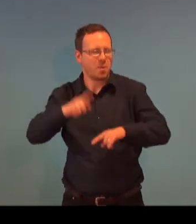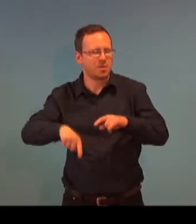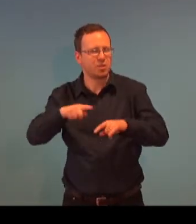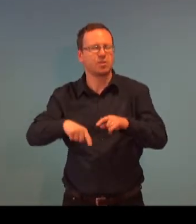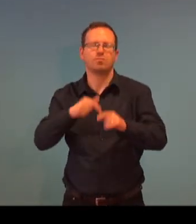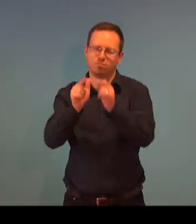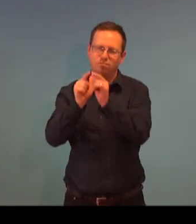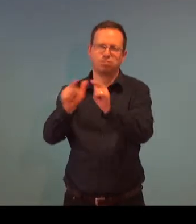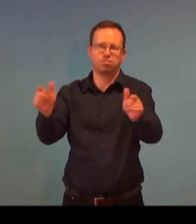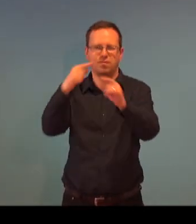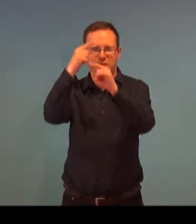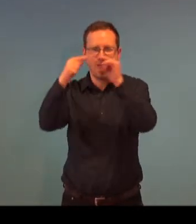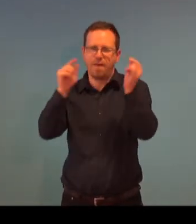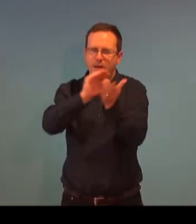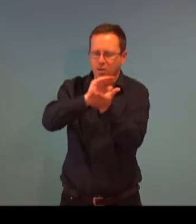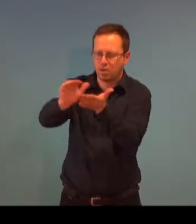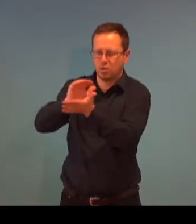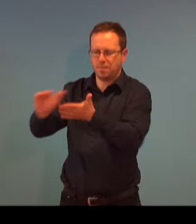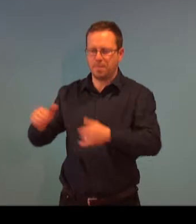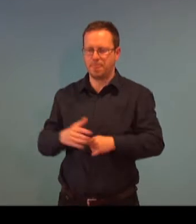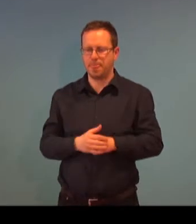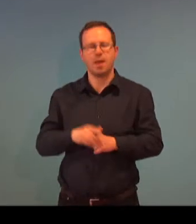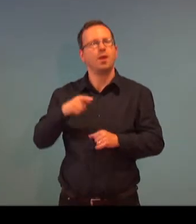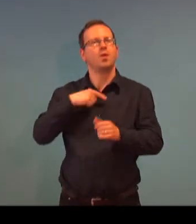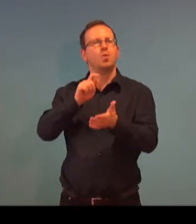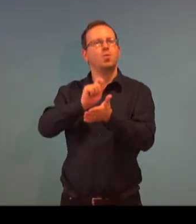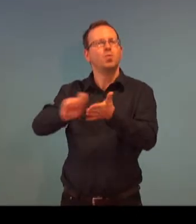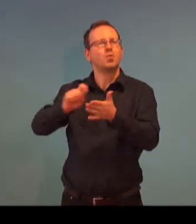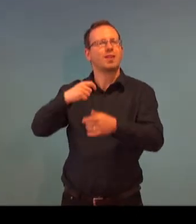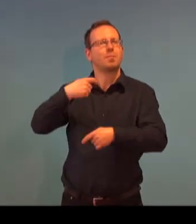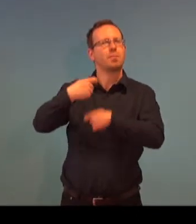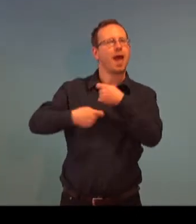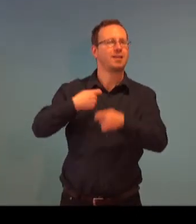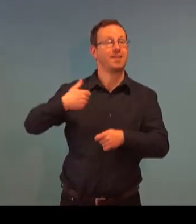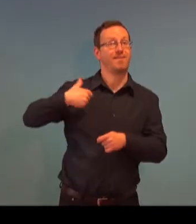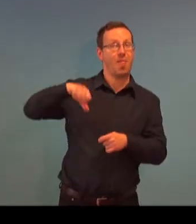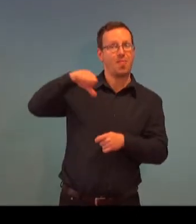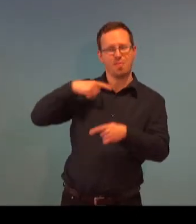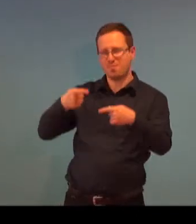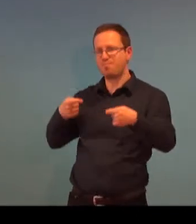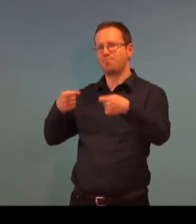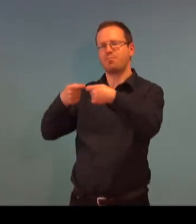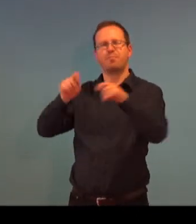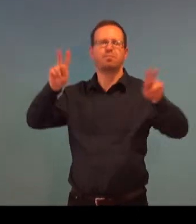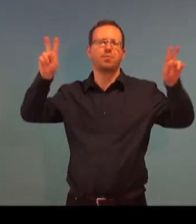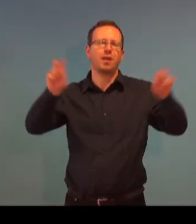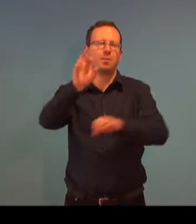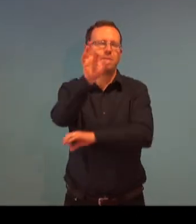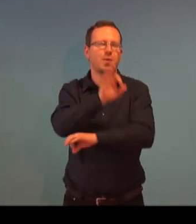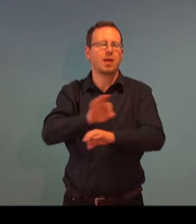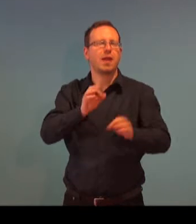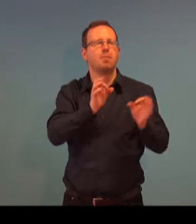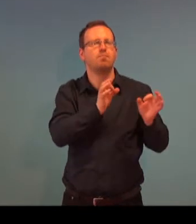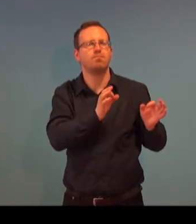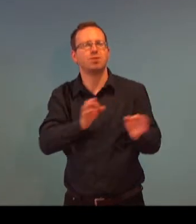postižením a stáže, které jsme v Lenském roce překlopili do spolupráce s úřadem práce s takzvanou přípravou